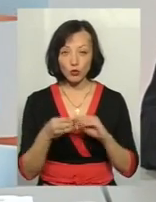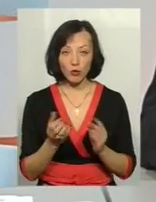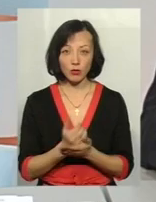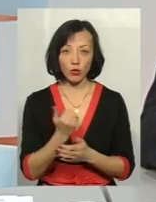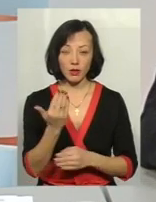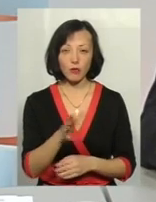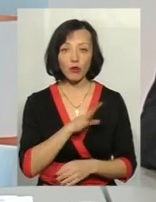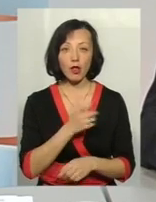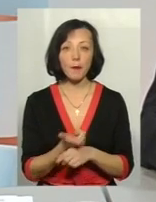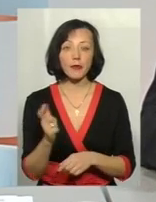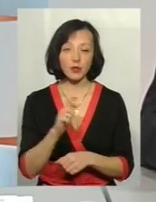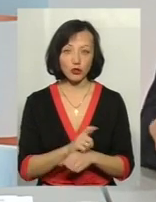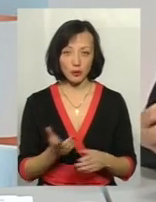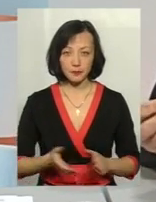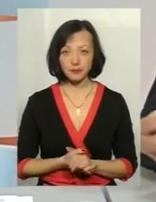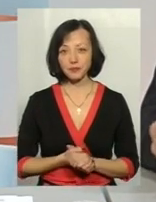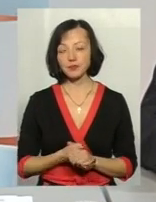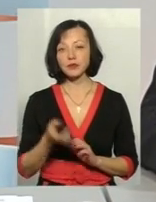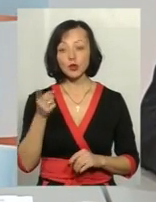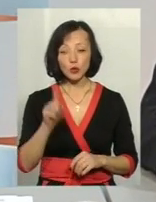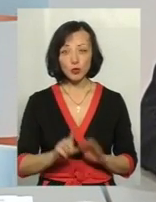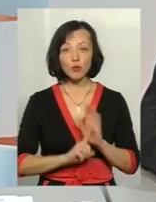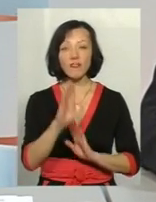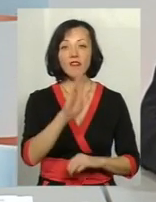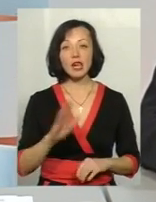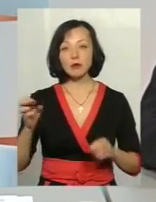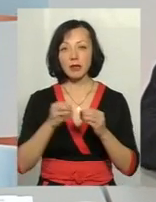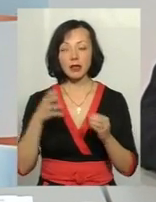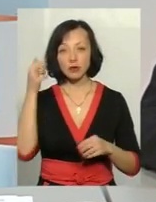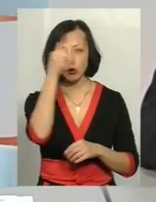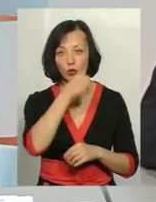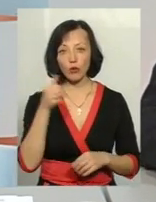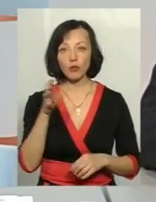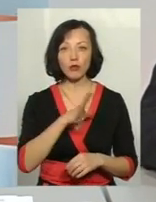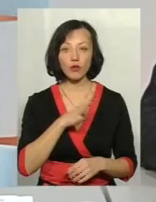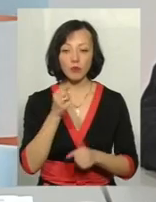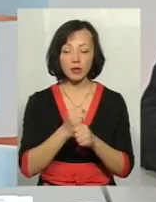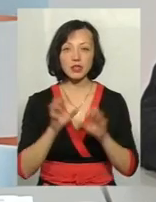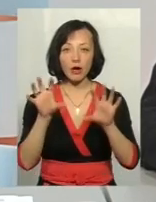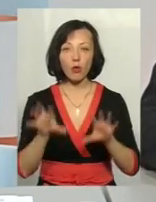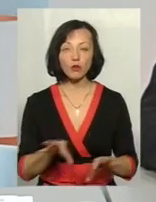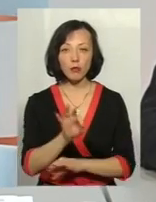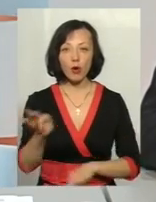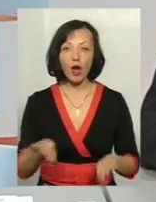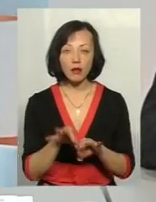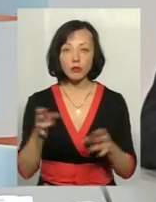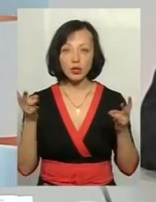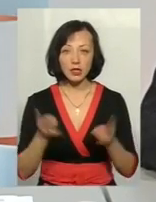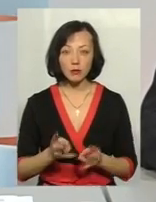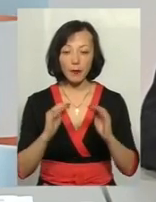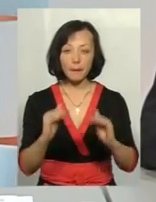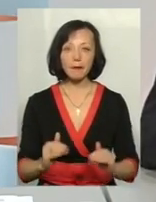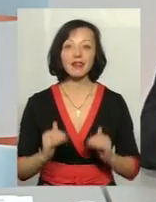її була вища. І тому що з вересня 2015 року був відпрацьований законопроект про те, що потрібно